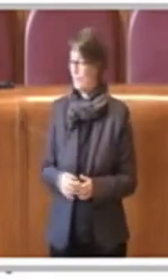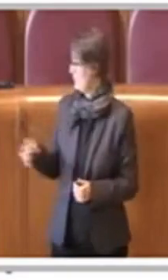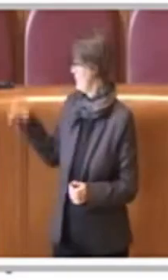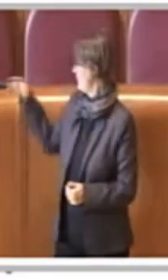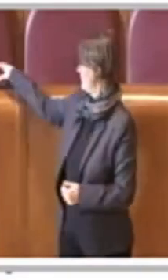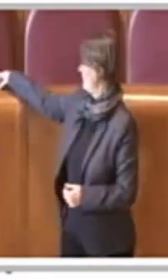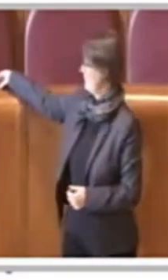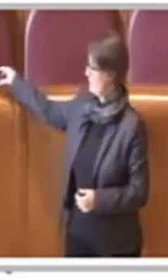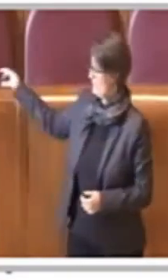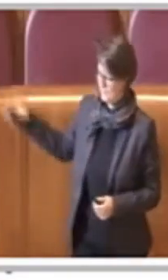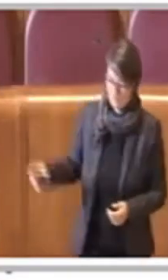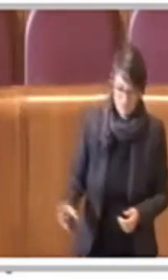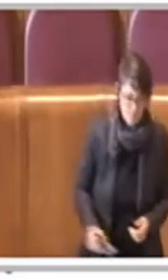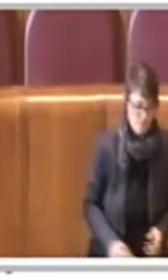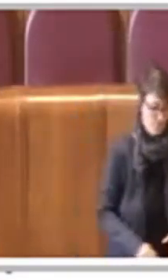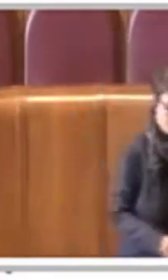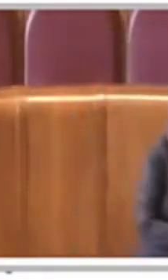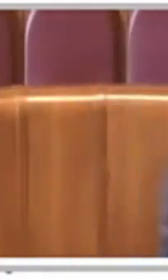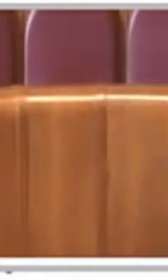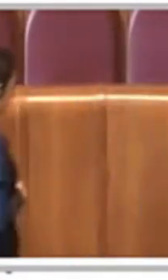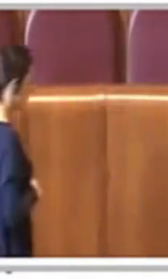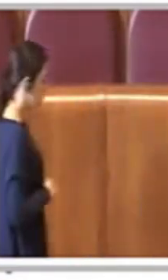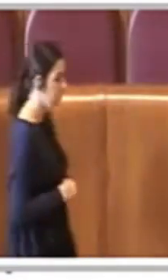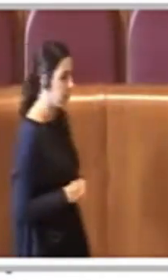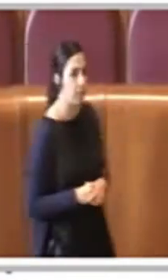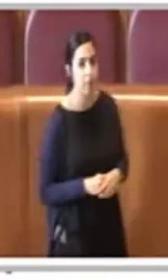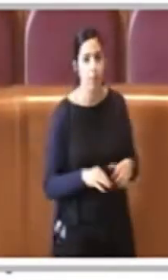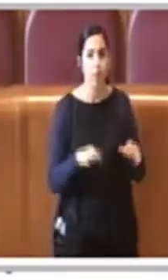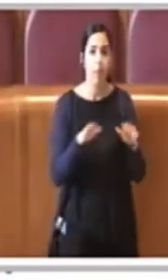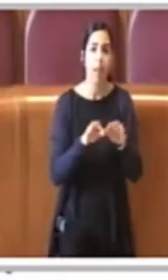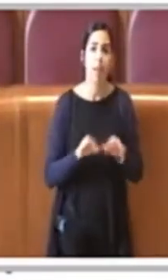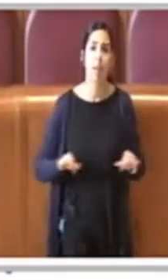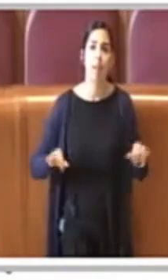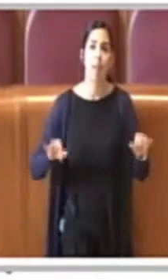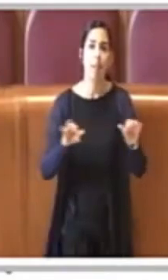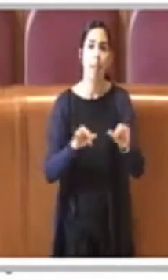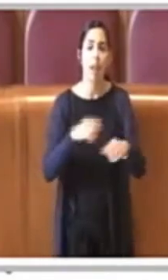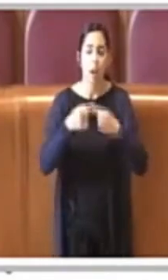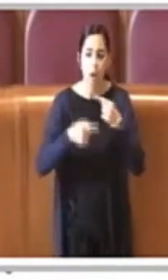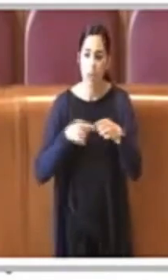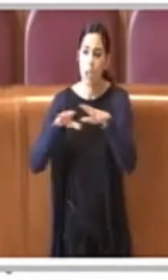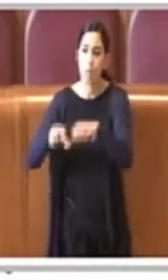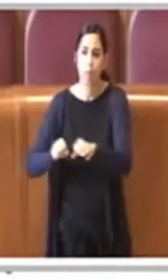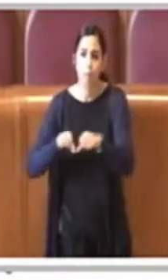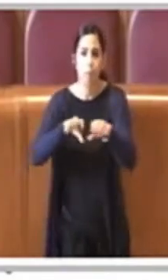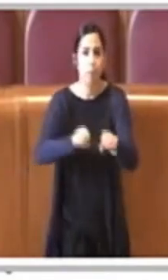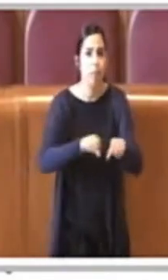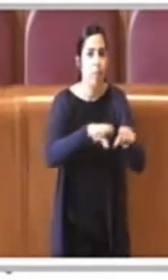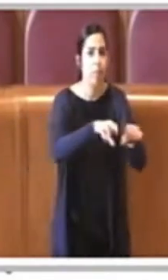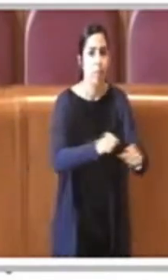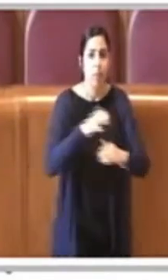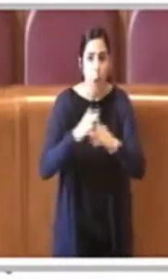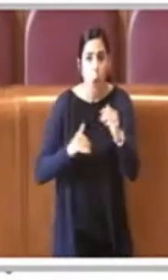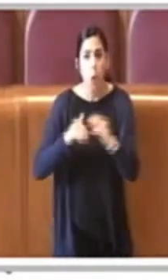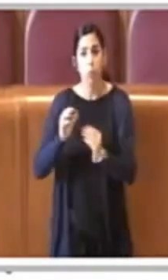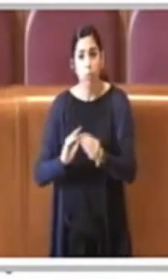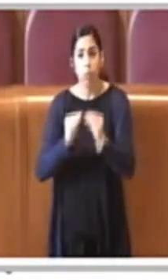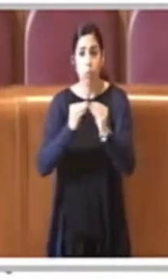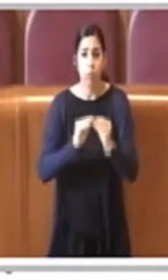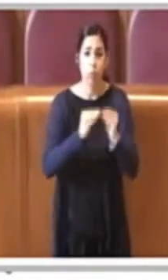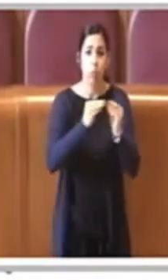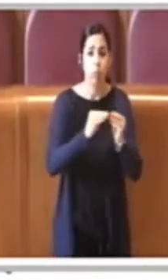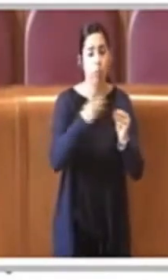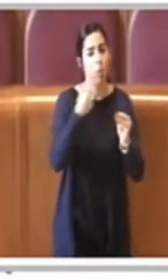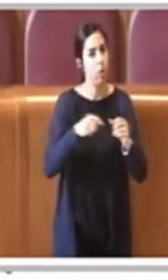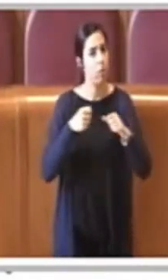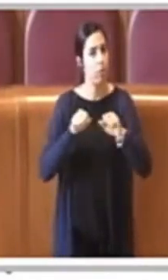Contrastare il consumo di suolo, questo ovviamente penso sia ovviamente un indirizzo dove ognuno di noi